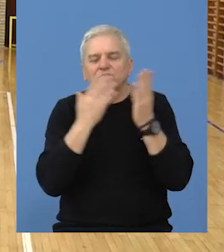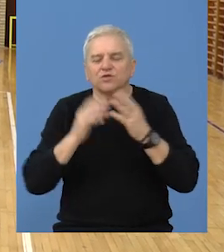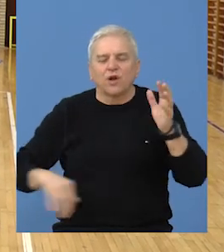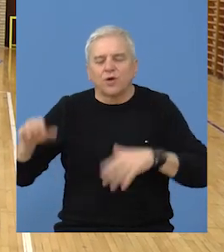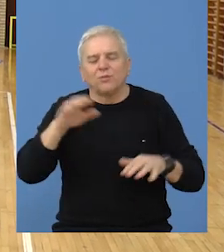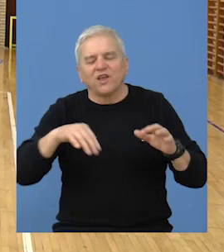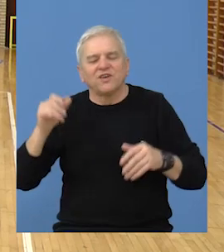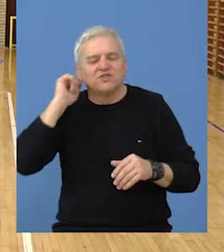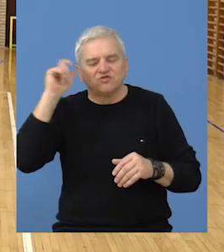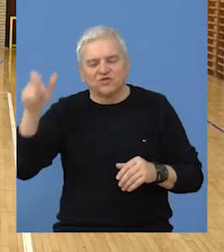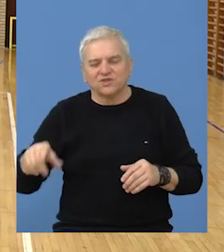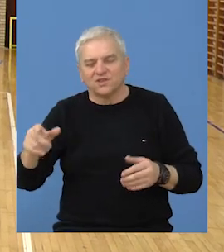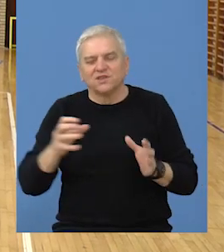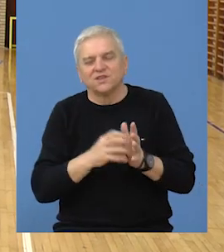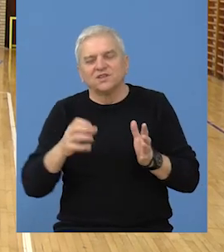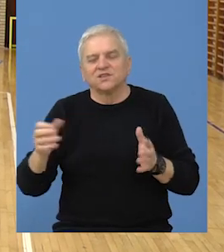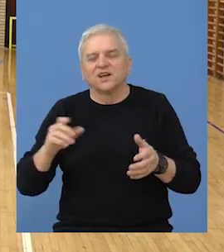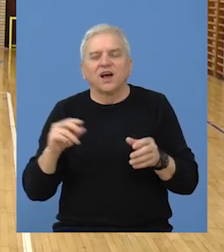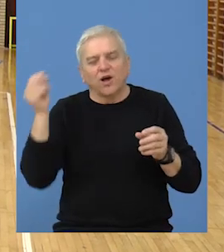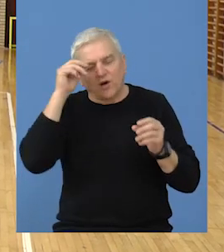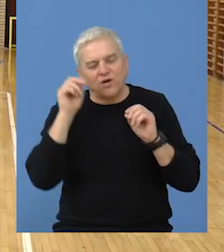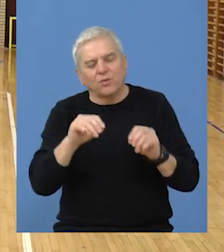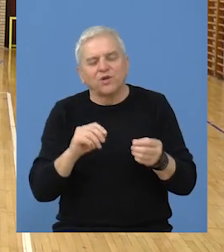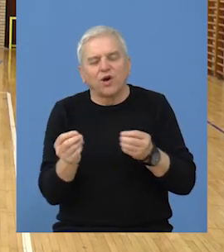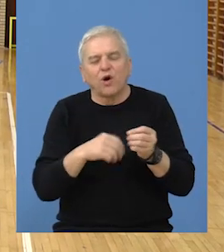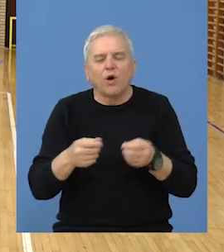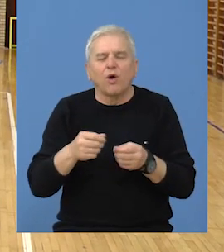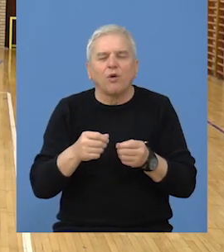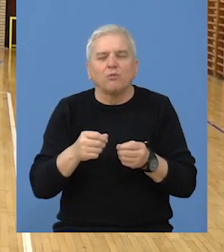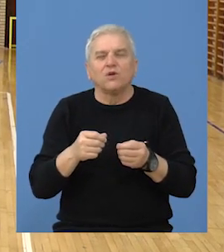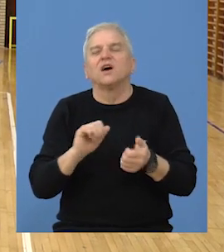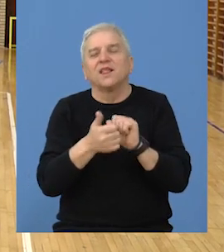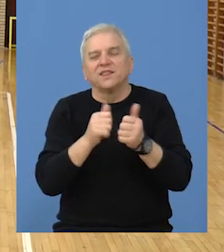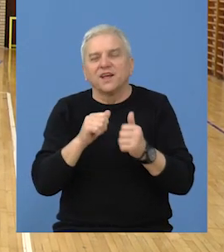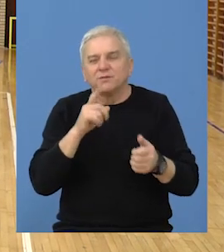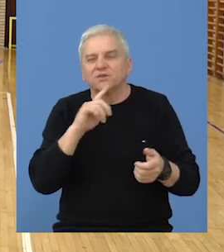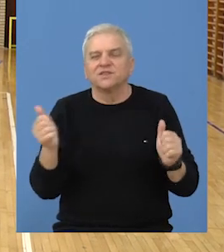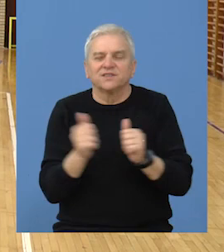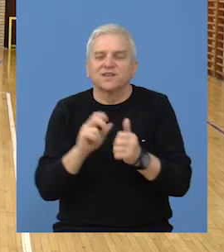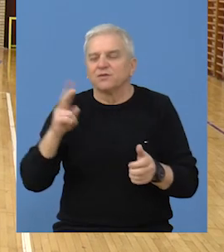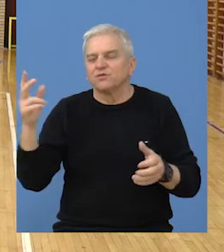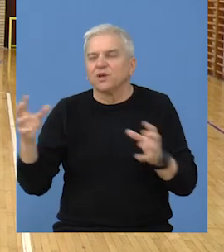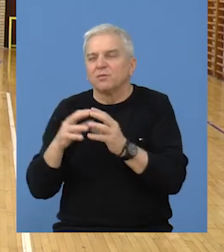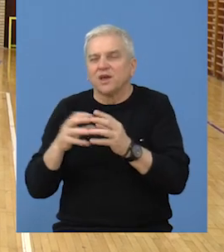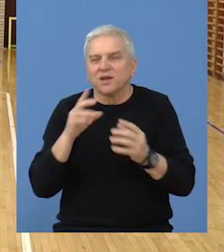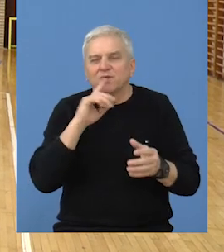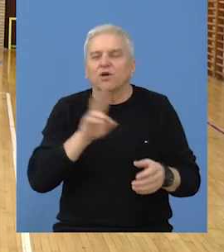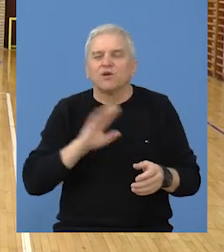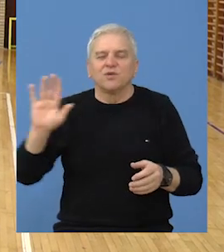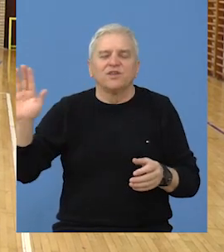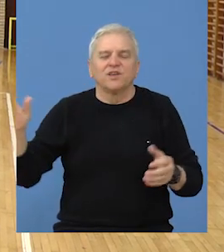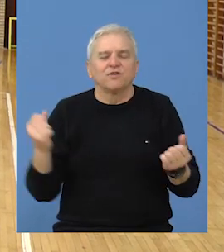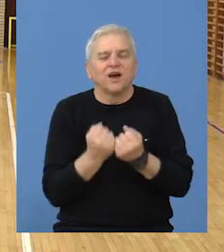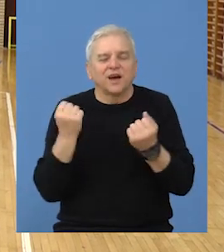da organizuje školu plivanja za žene, nastavak letnih ciklusa, organizacije određenih takmičenja i u suorganizaciji sa